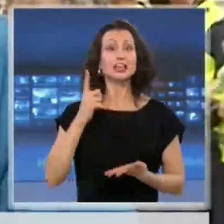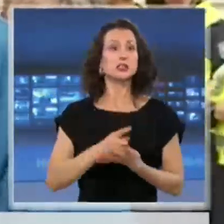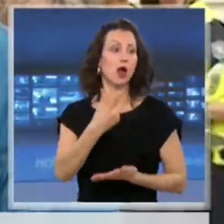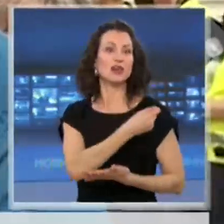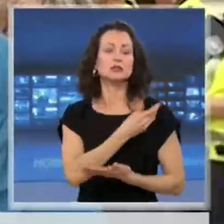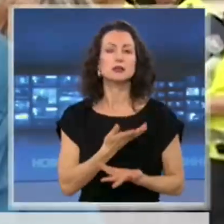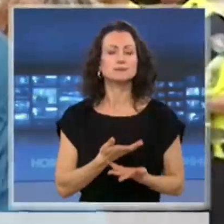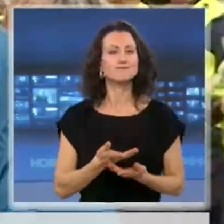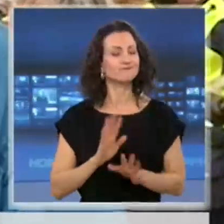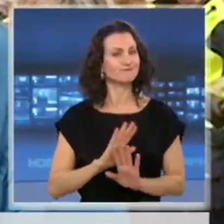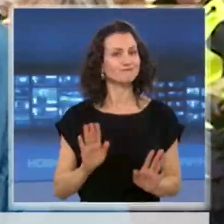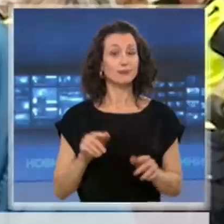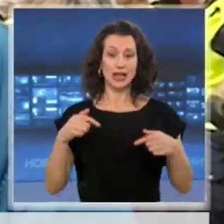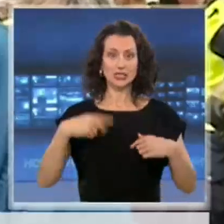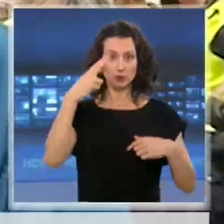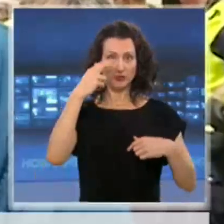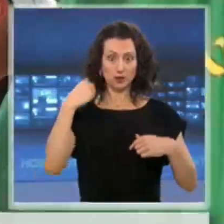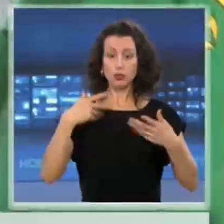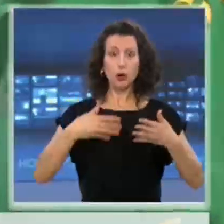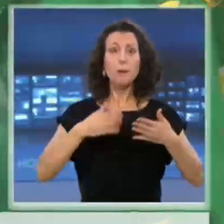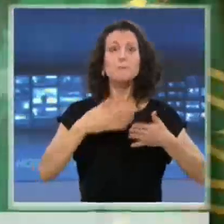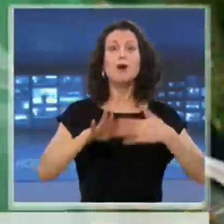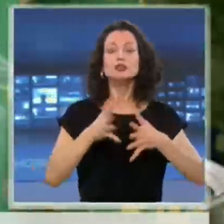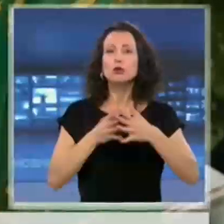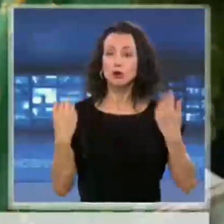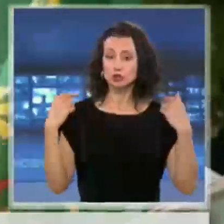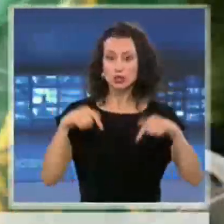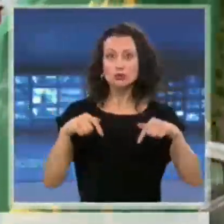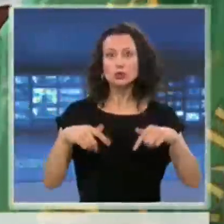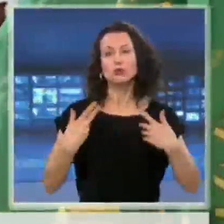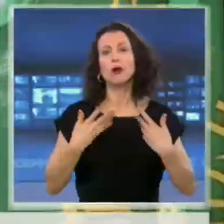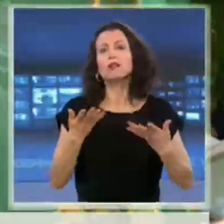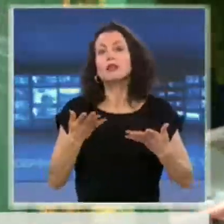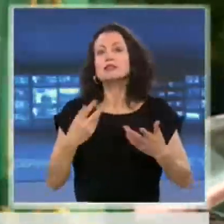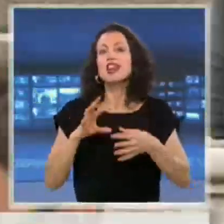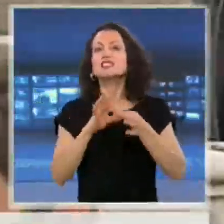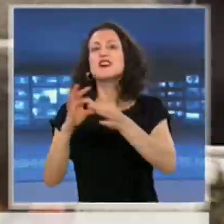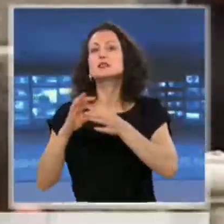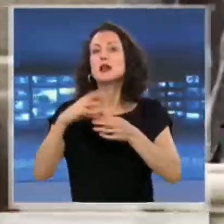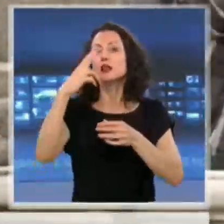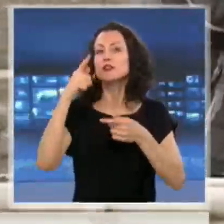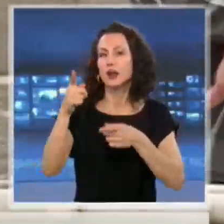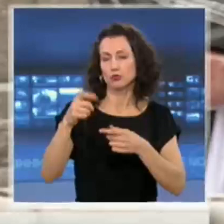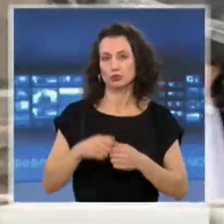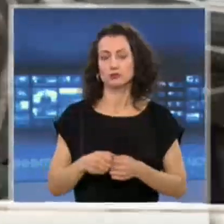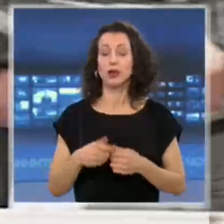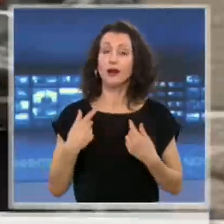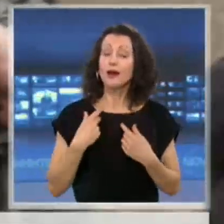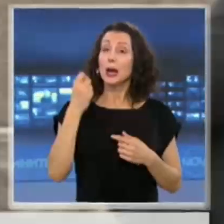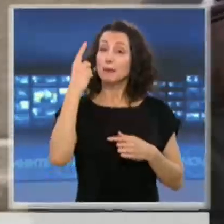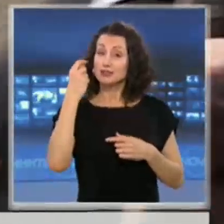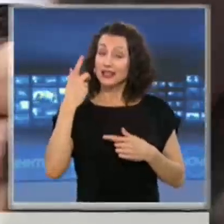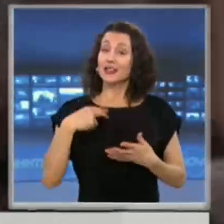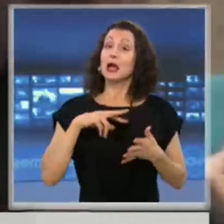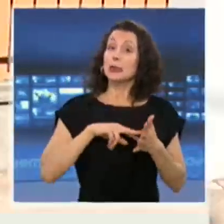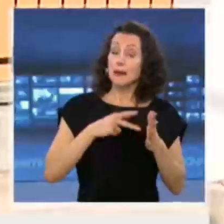че повечето хора, които са тук, са по тази линия, са от партия Велико Възраждане. Председателят на партията, Костадин Костадинов, обяви, че протестът